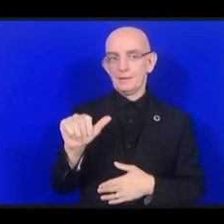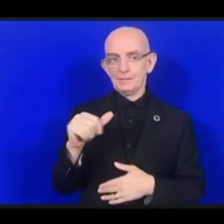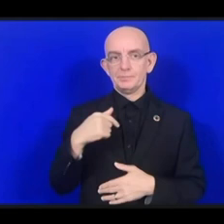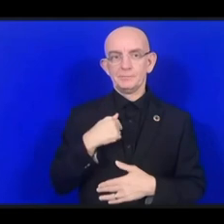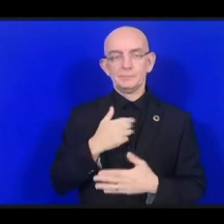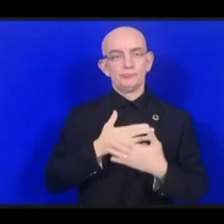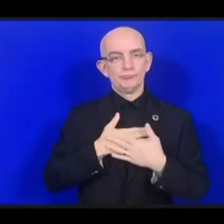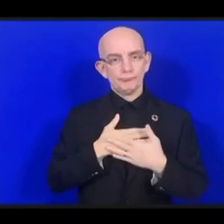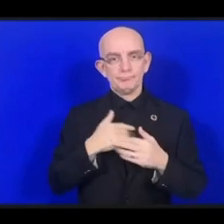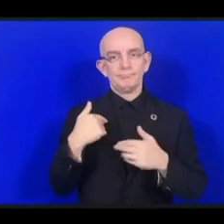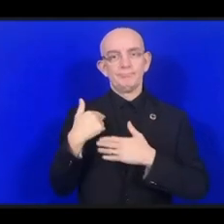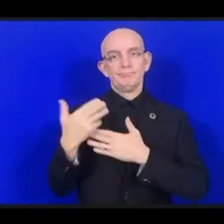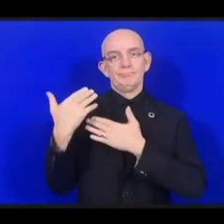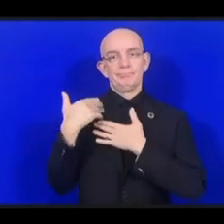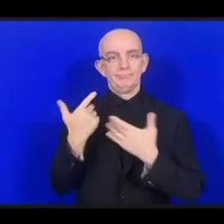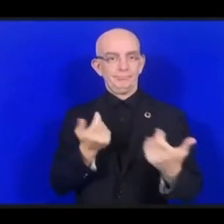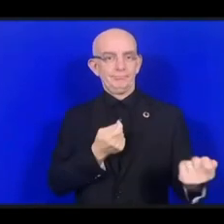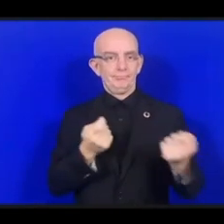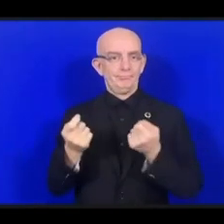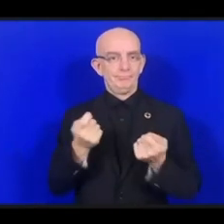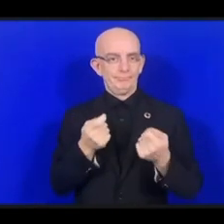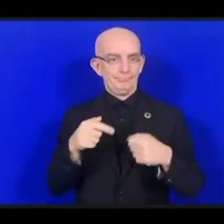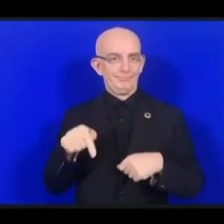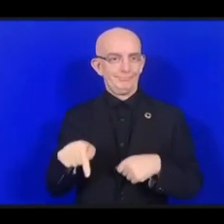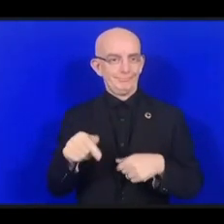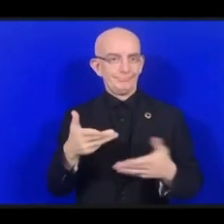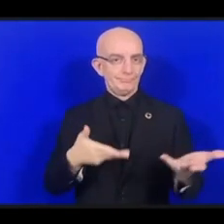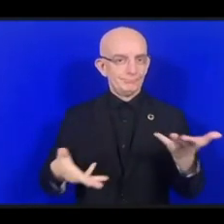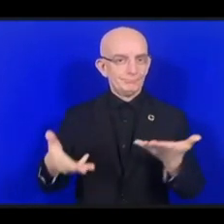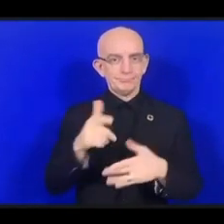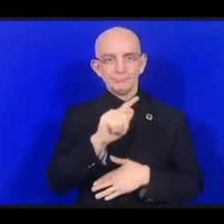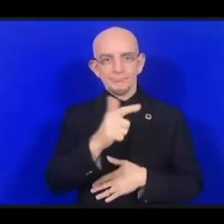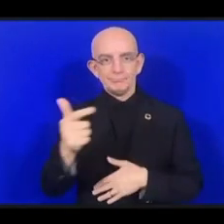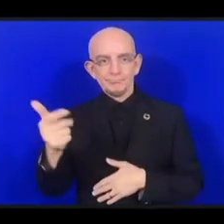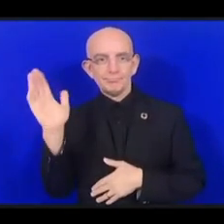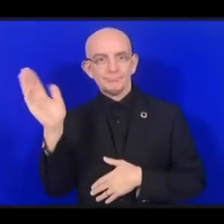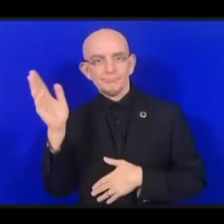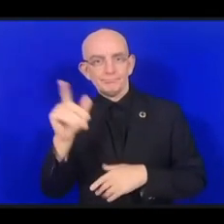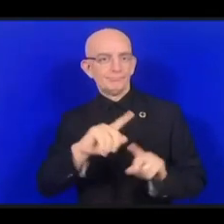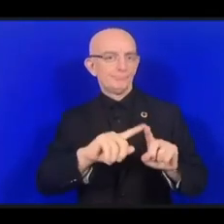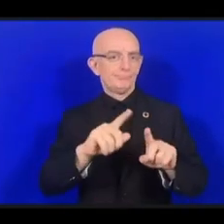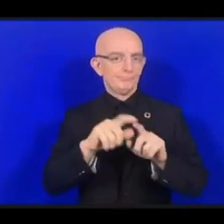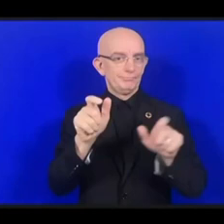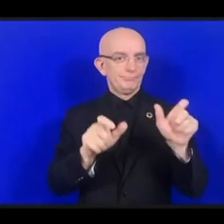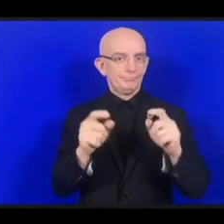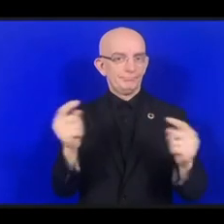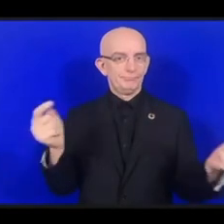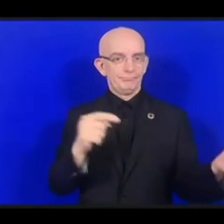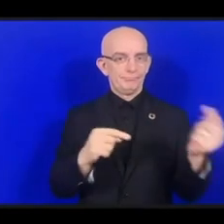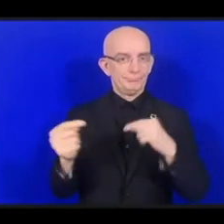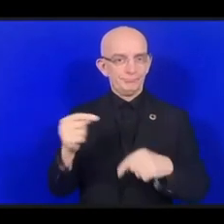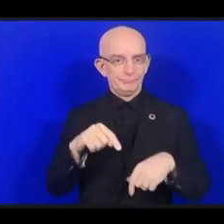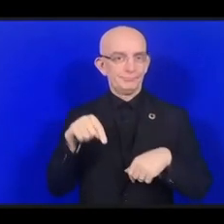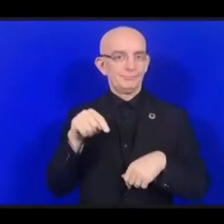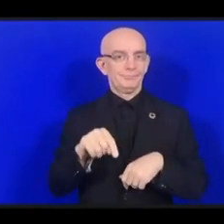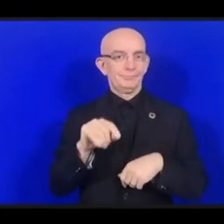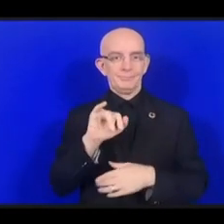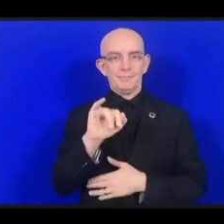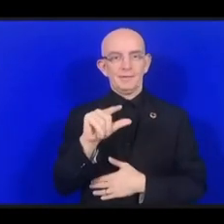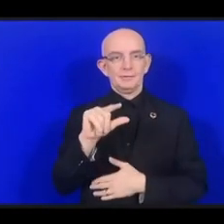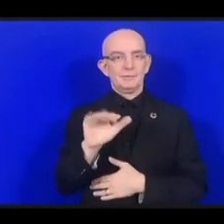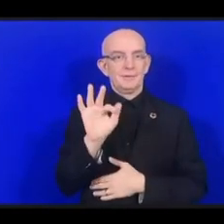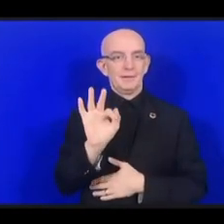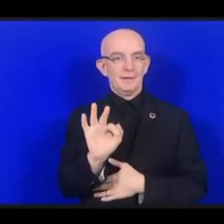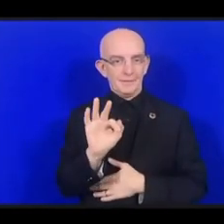участников и разных сторон на церемонии закрытия IGF Киото 2023 года, у нас